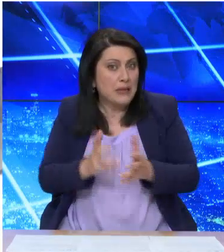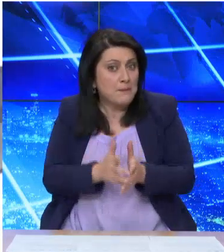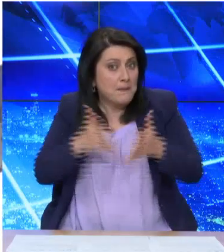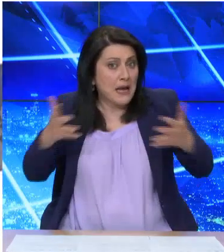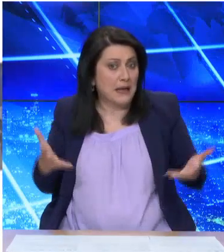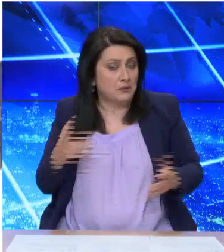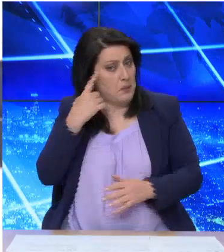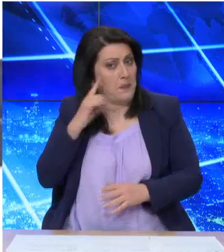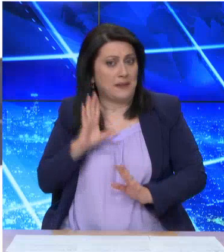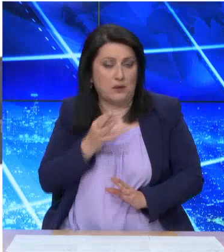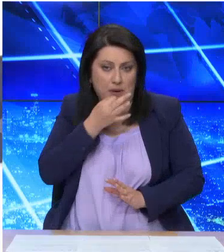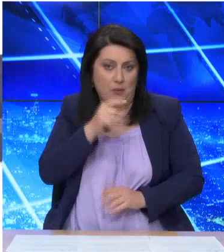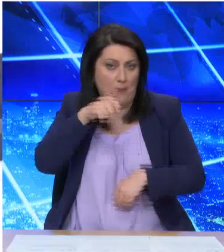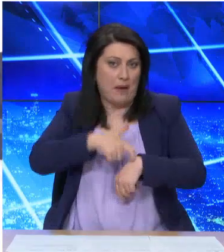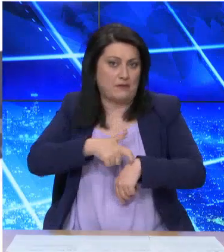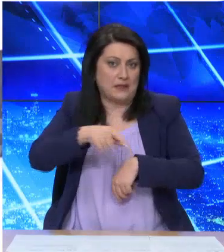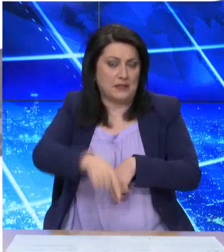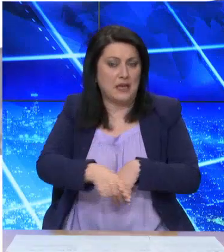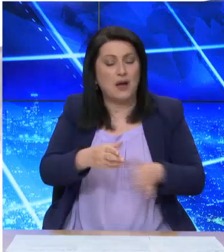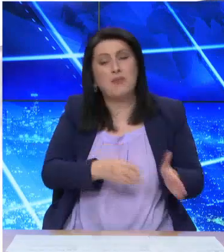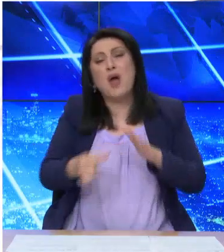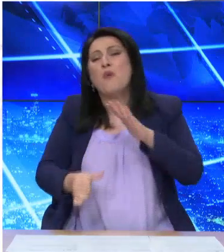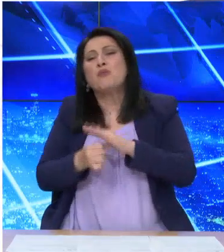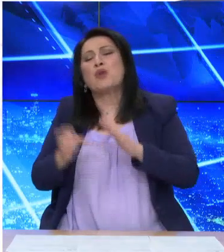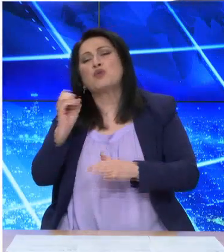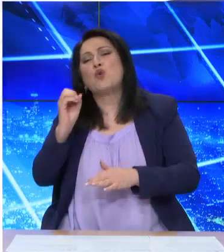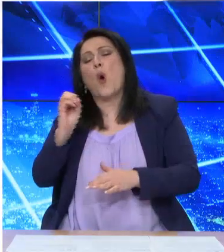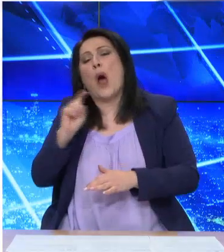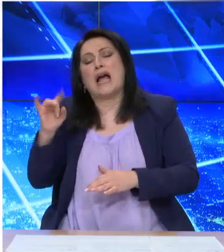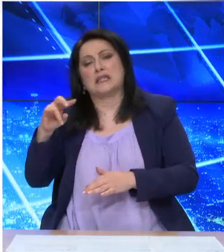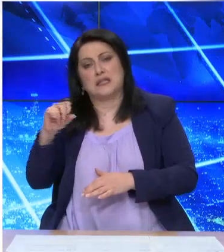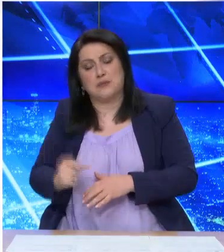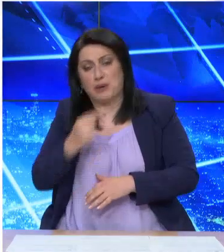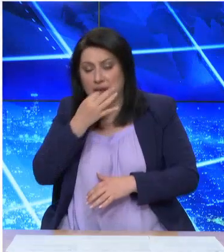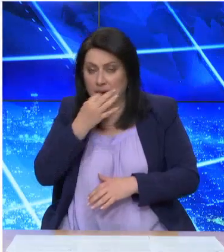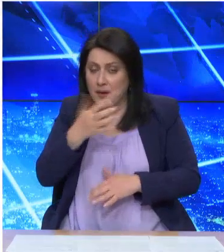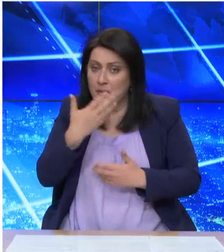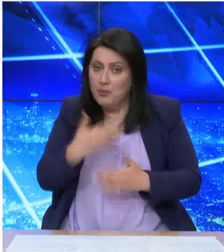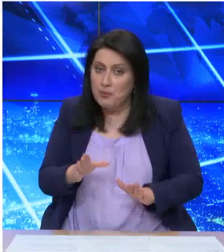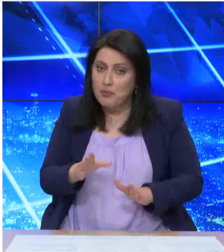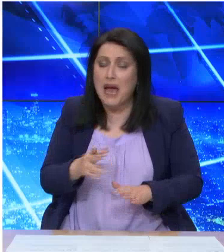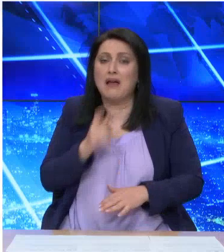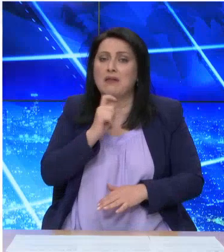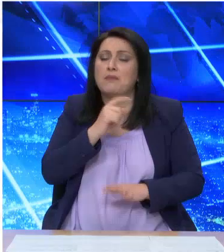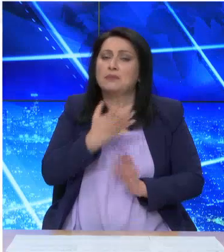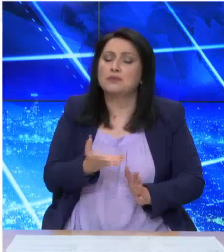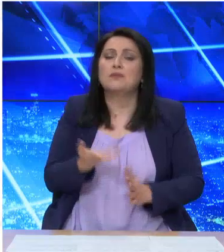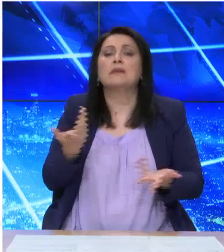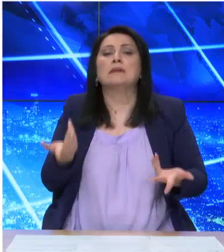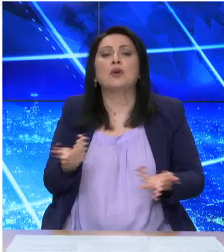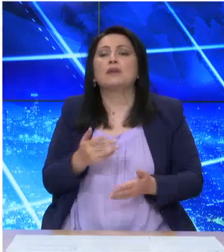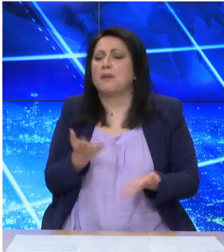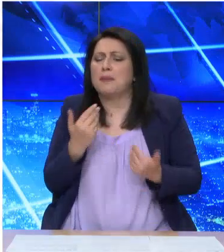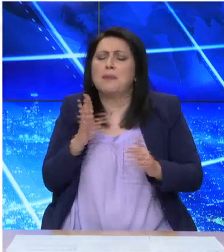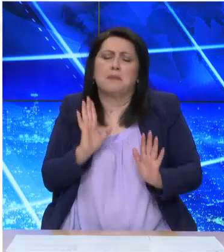γεγονότος. Ωστόσο, ο πρόεδρος του ΆΣΠΟ, καθηγητής Ευθύμιος Λέκας, δήλωσε στο Αθηναϊκό Πρακτορείο ότι δεν υπάρχει